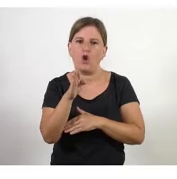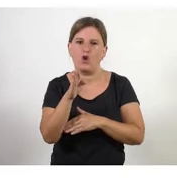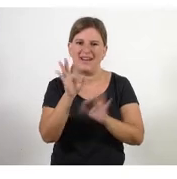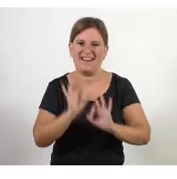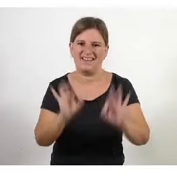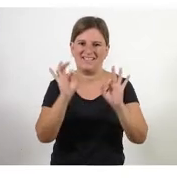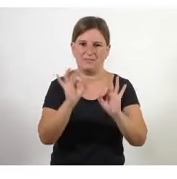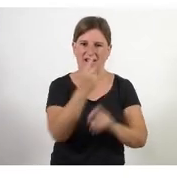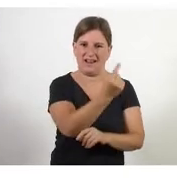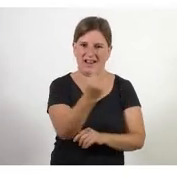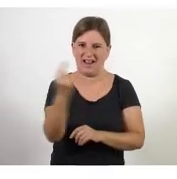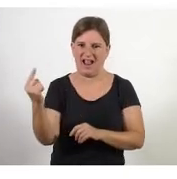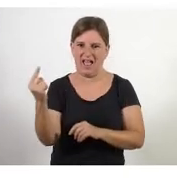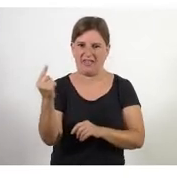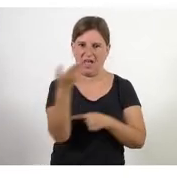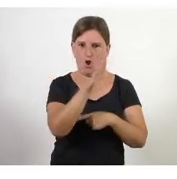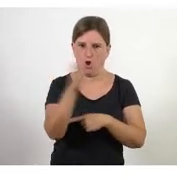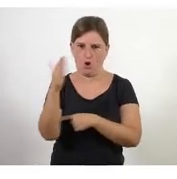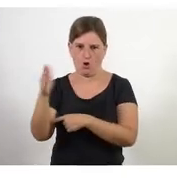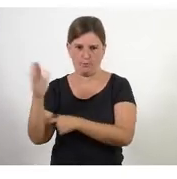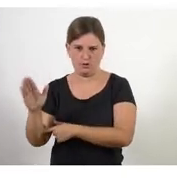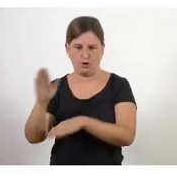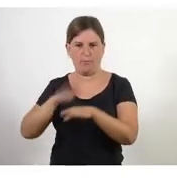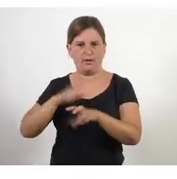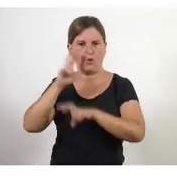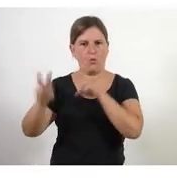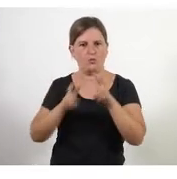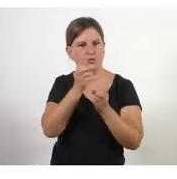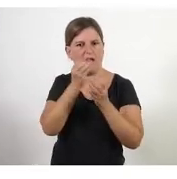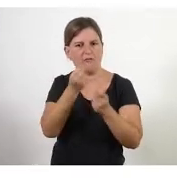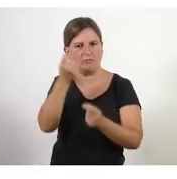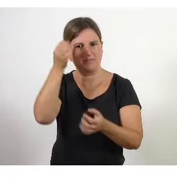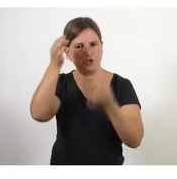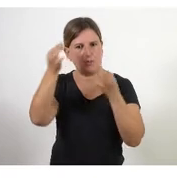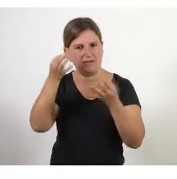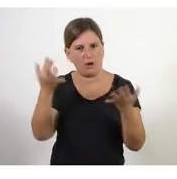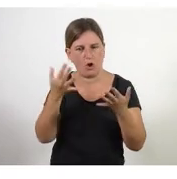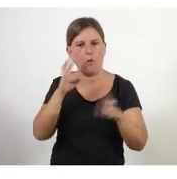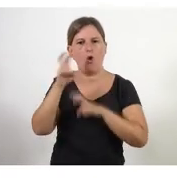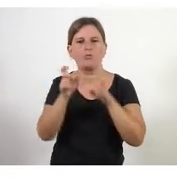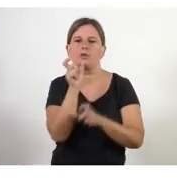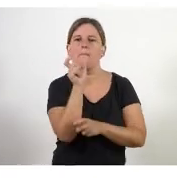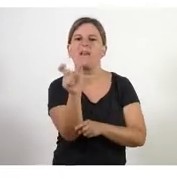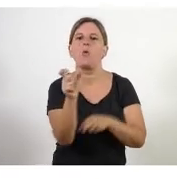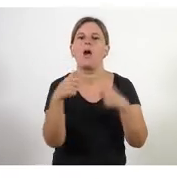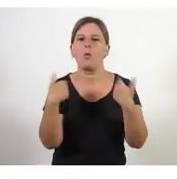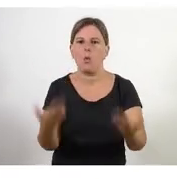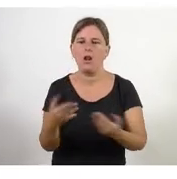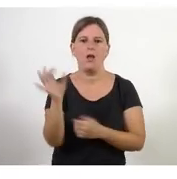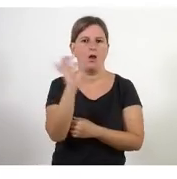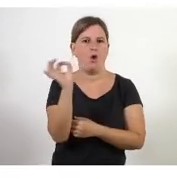'especialitzar, on has de buscar informació més concreta, quines paraules has de buscar, quina formació,